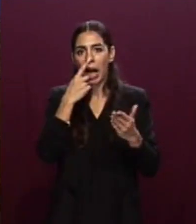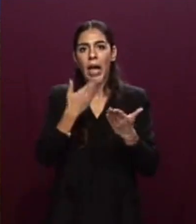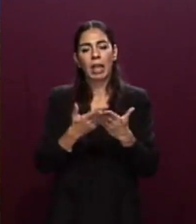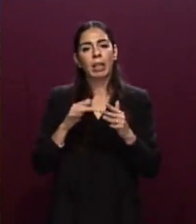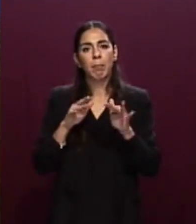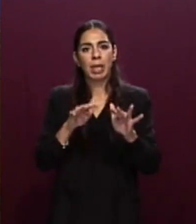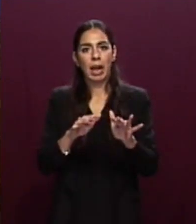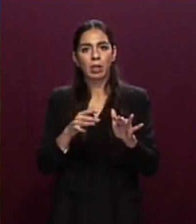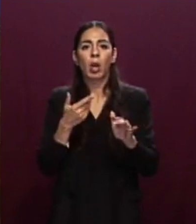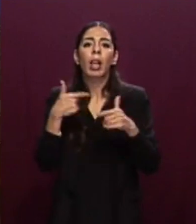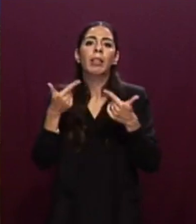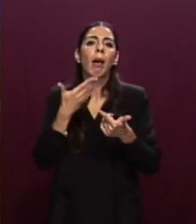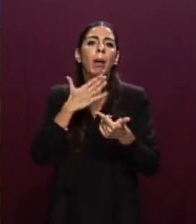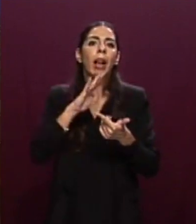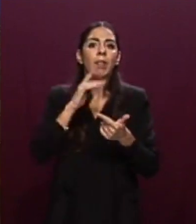'attenzione.